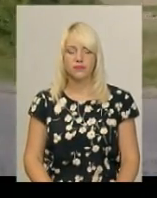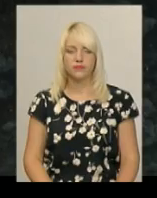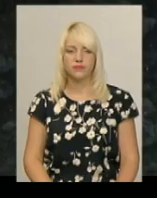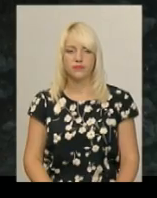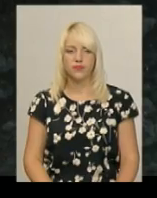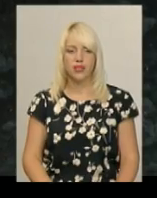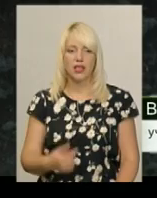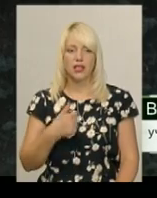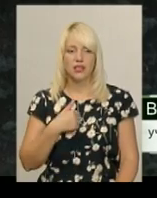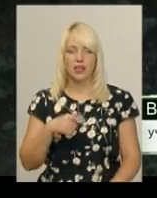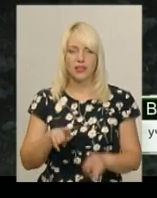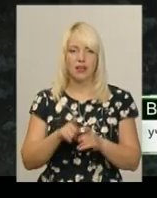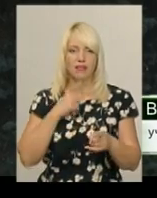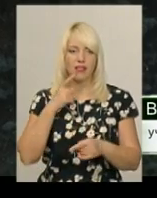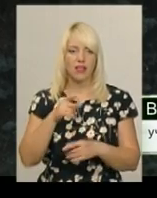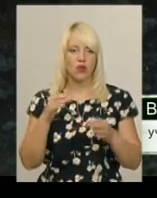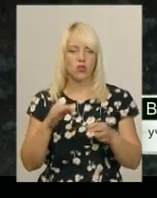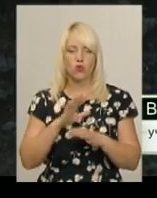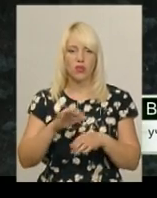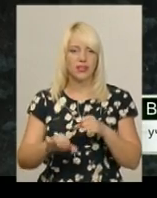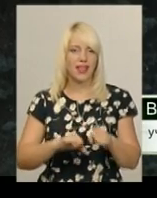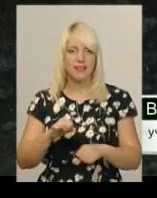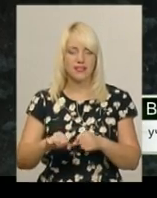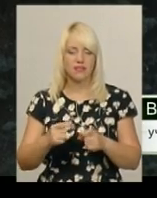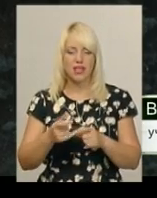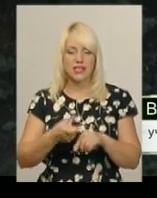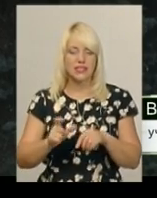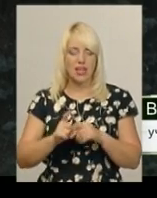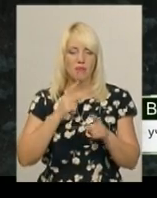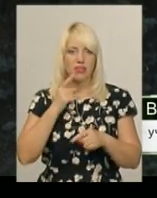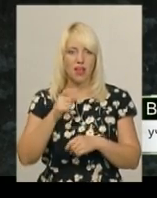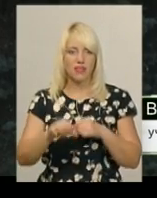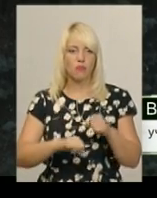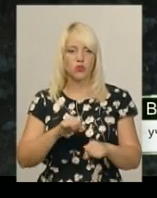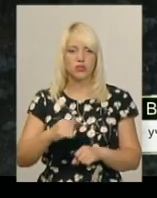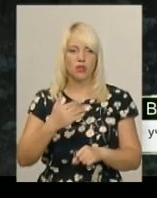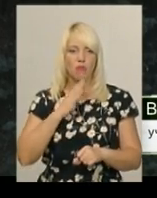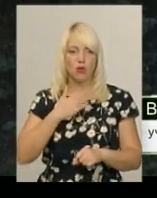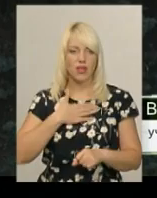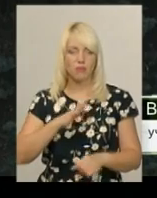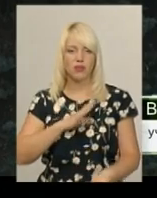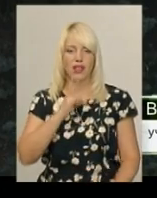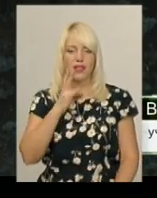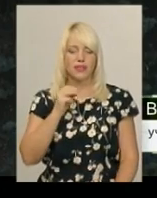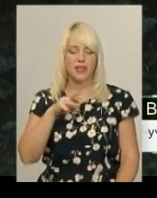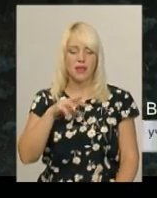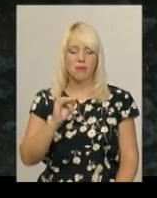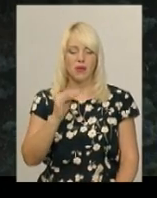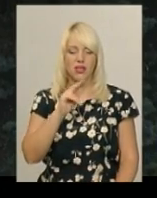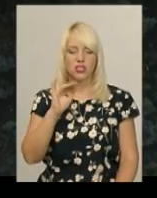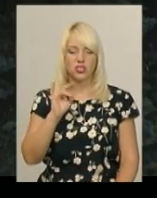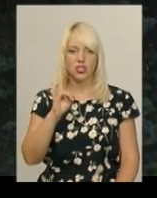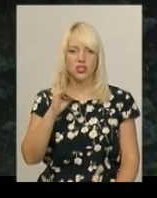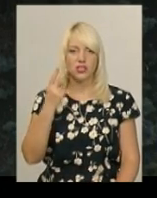Я так далеко ніколи не їздив. Саме дальня моя поїздка була в Немичинці і назад.